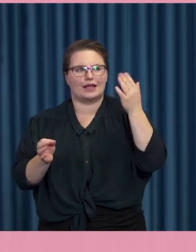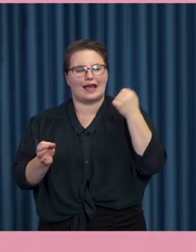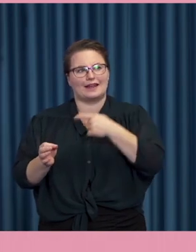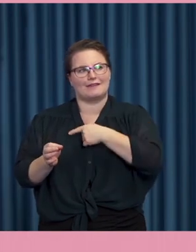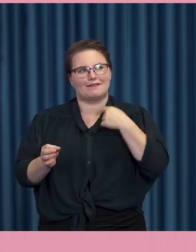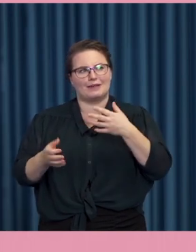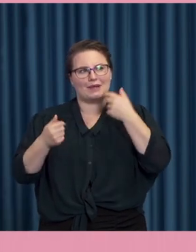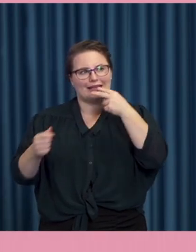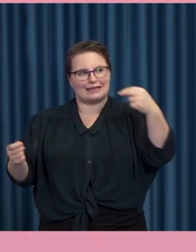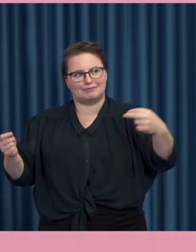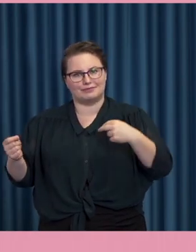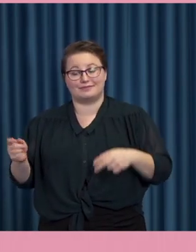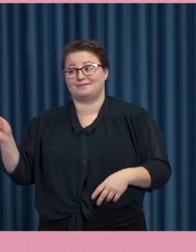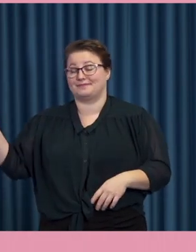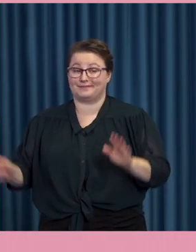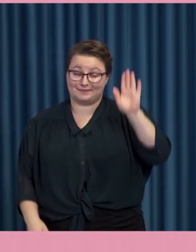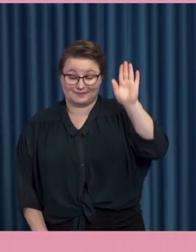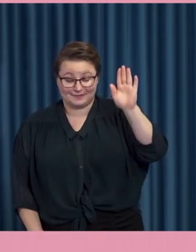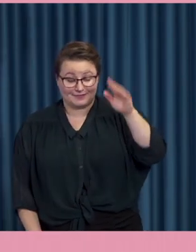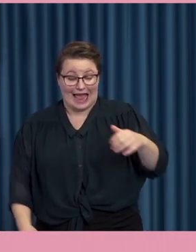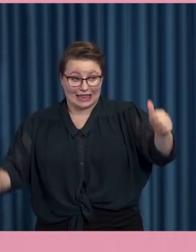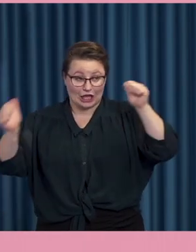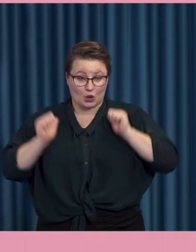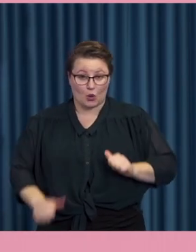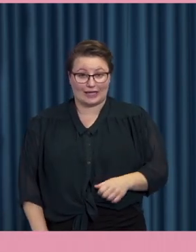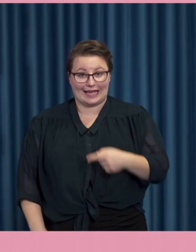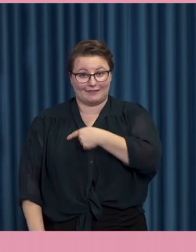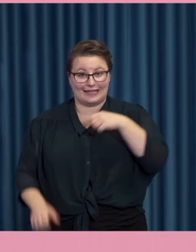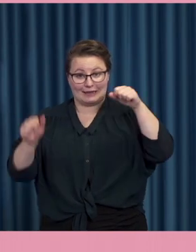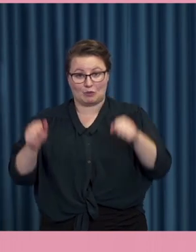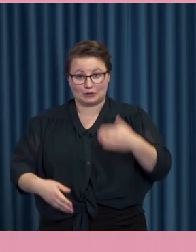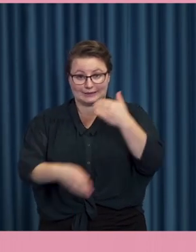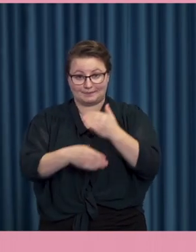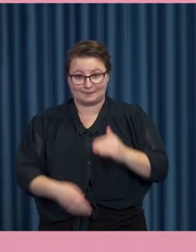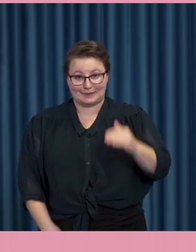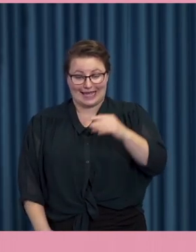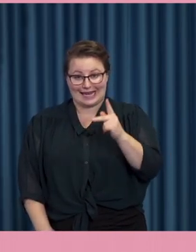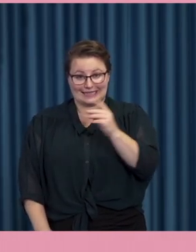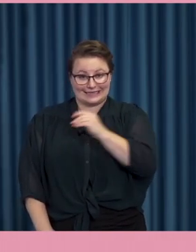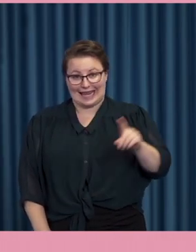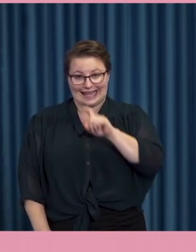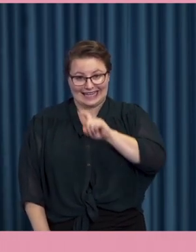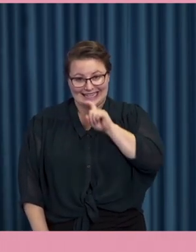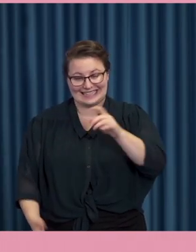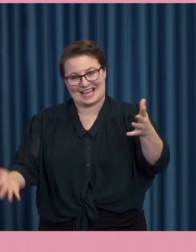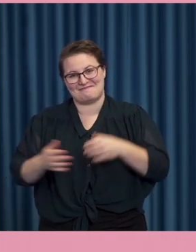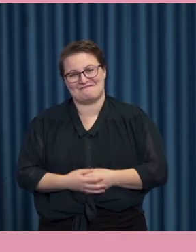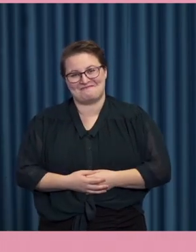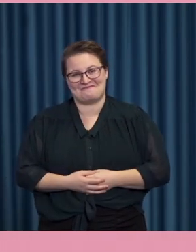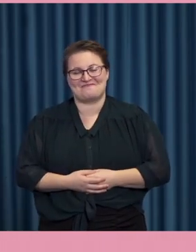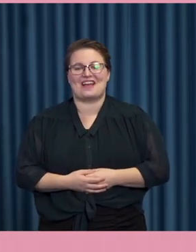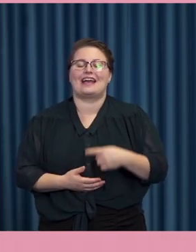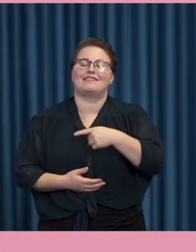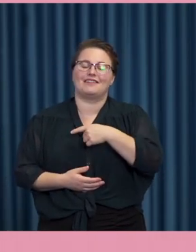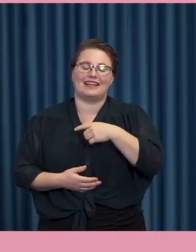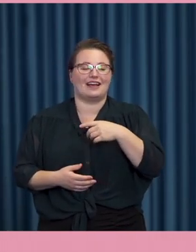Nej, jättetråkigt. Vi måste vara mer källkritiska. Internetsiftelsen är svaret på alla. Nej, men vi måste vara mer källkritiska såklart. Vi måste